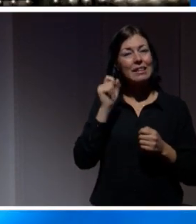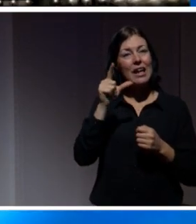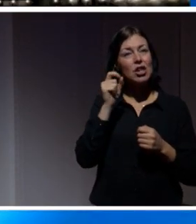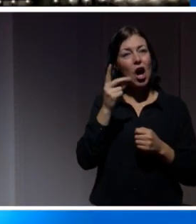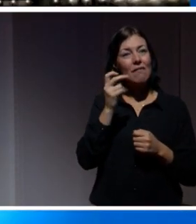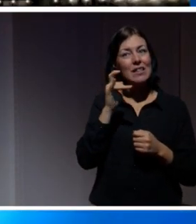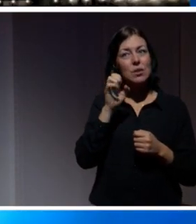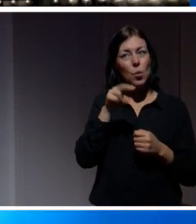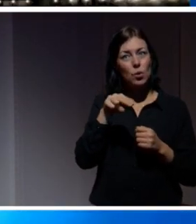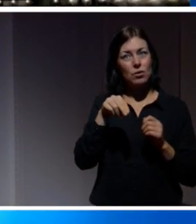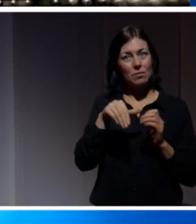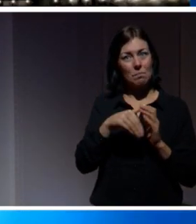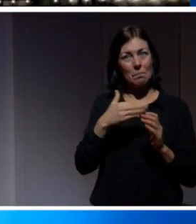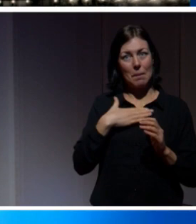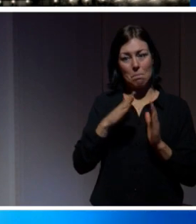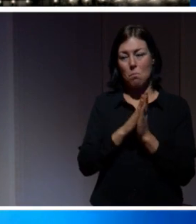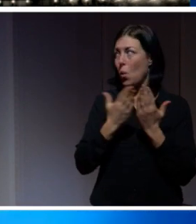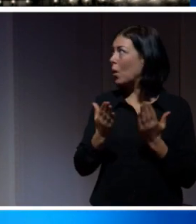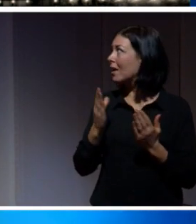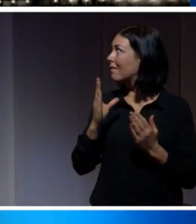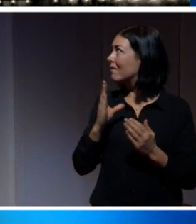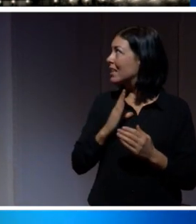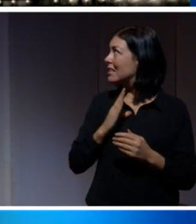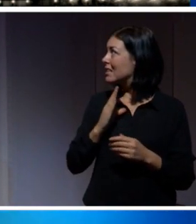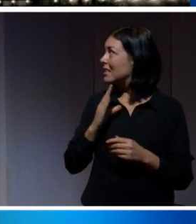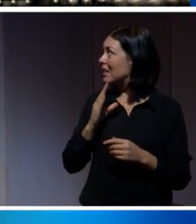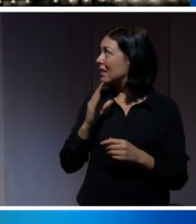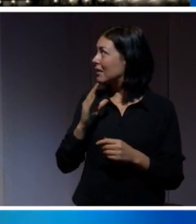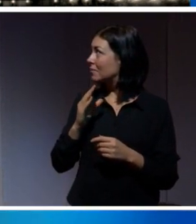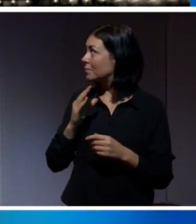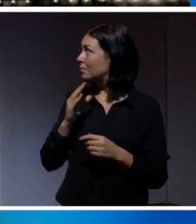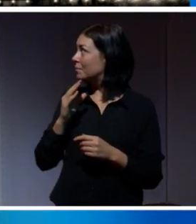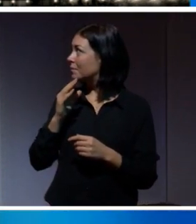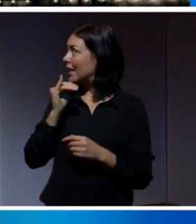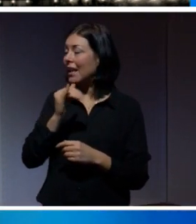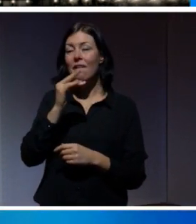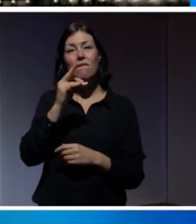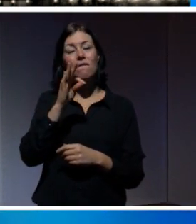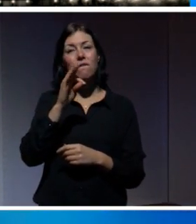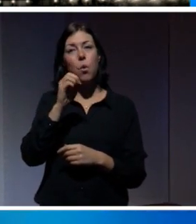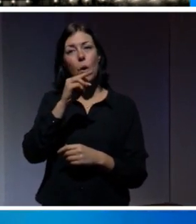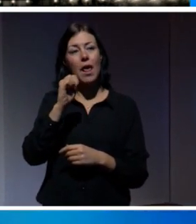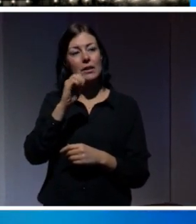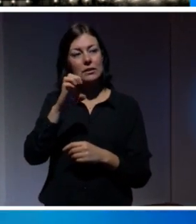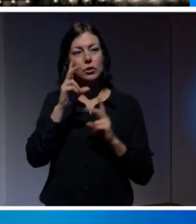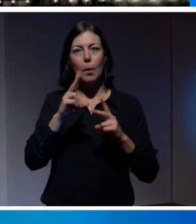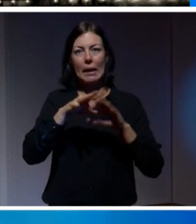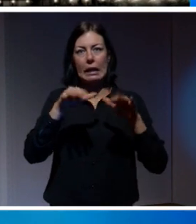Den finns på Fåre som tillsammans med Internetstiftelsen finansierade den här boken. Tack för mig.